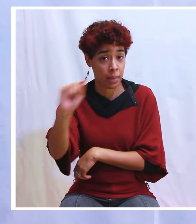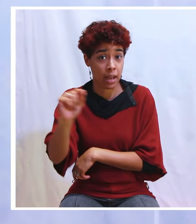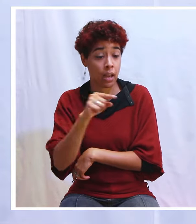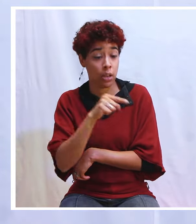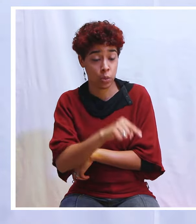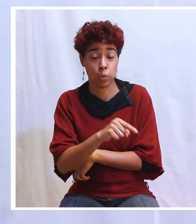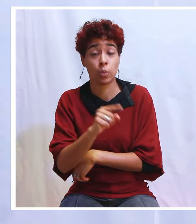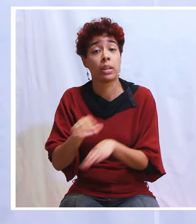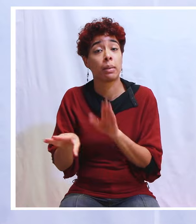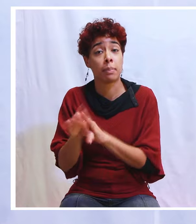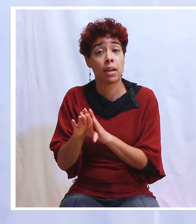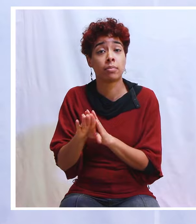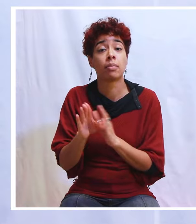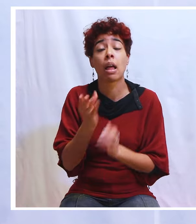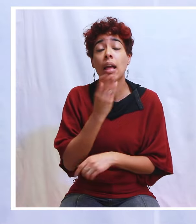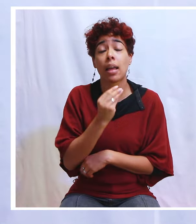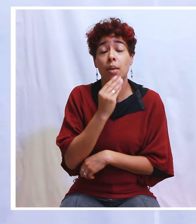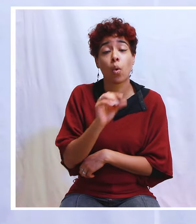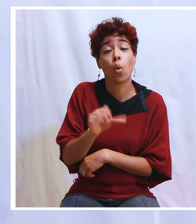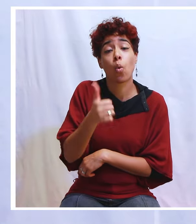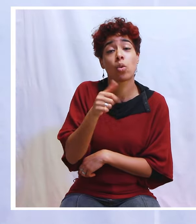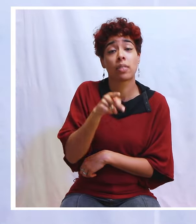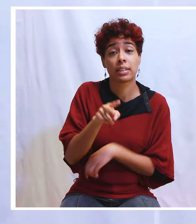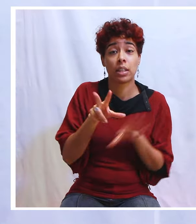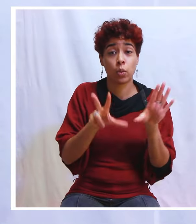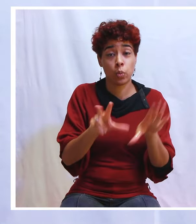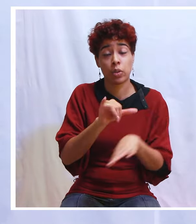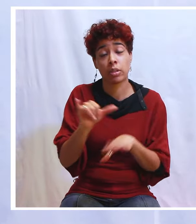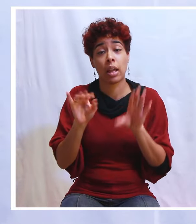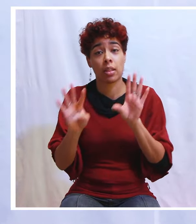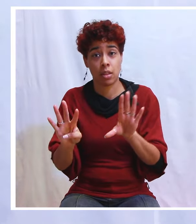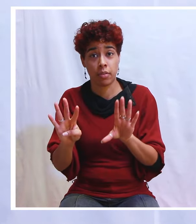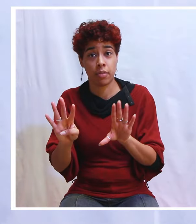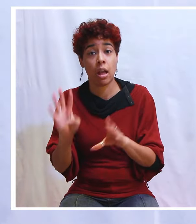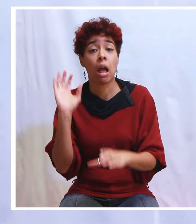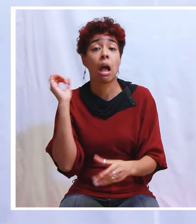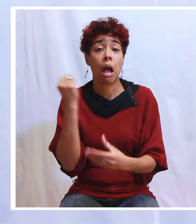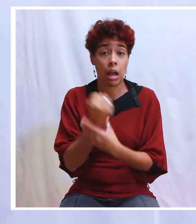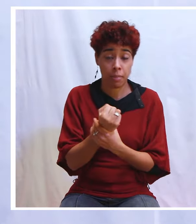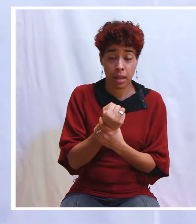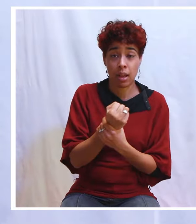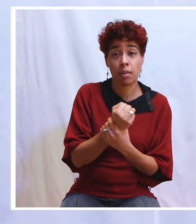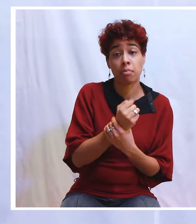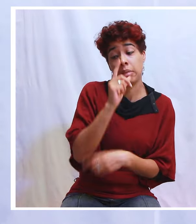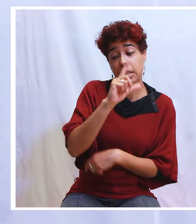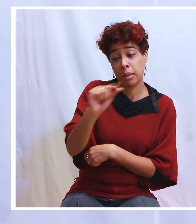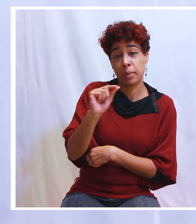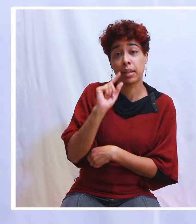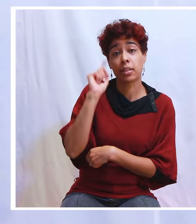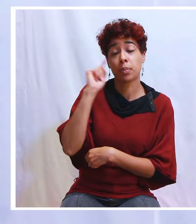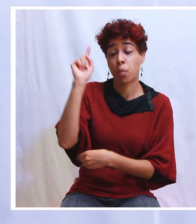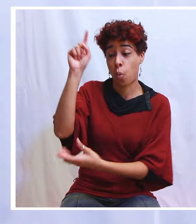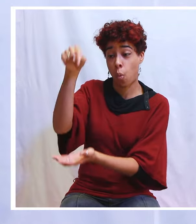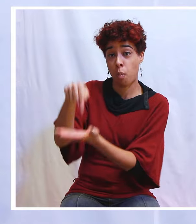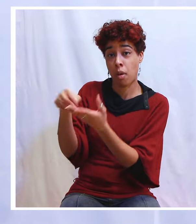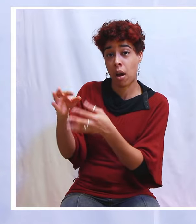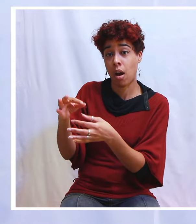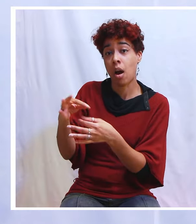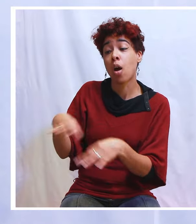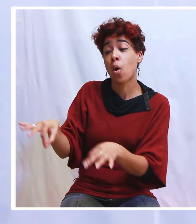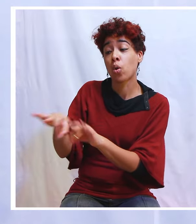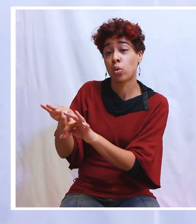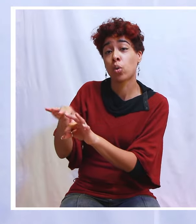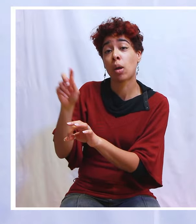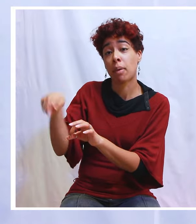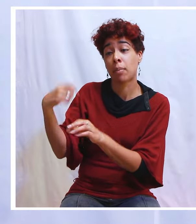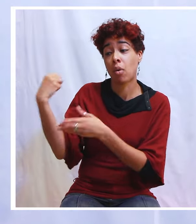Hébreu 11, versets 8 et 9. Il obéit et partit pour un lieu qu'il devait recevoir en héritage. Qu'il partit sans